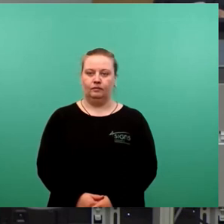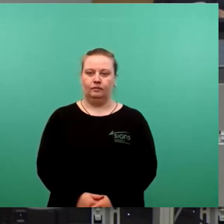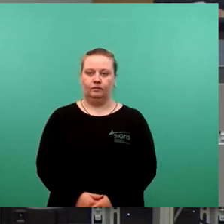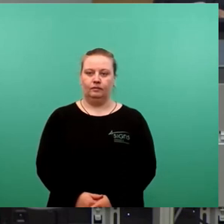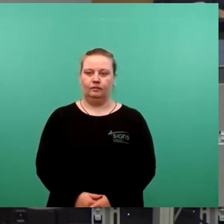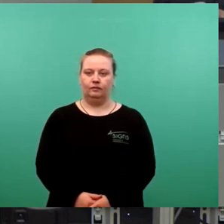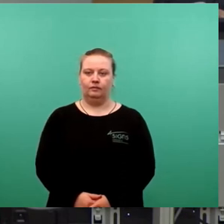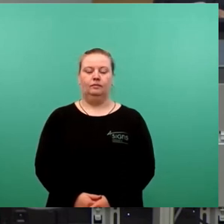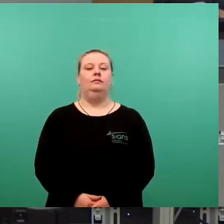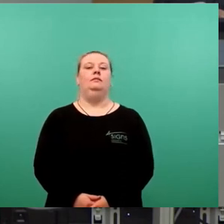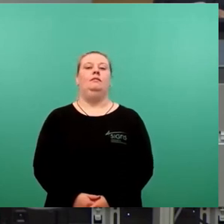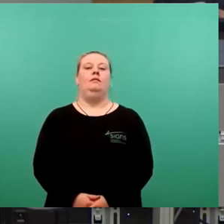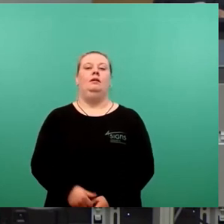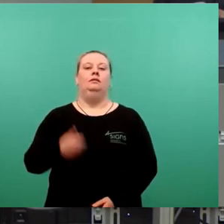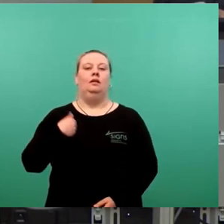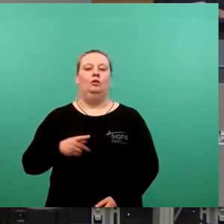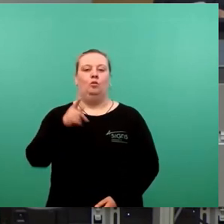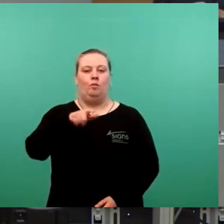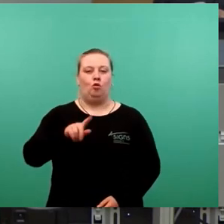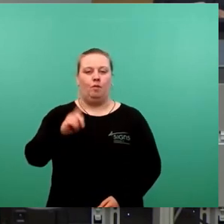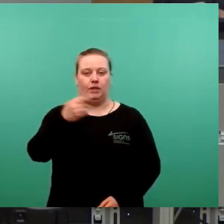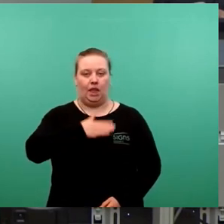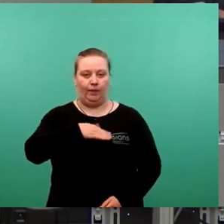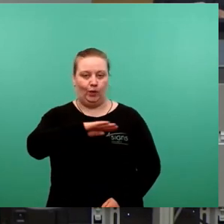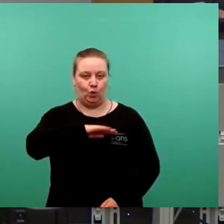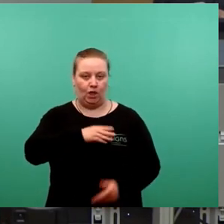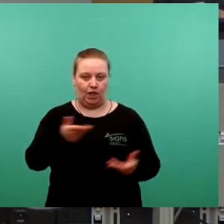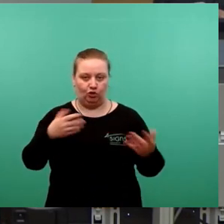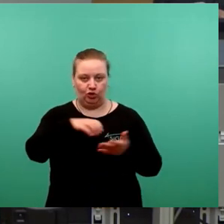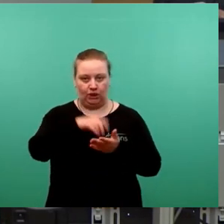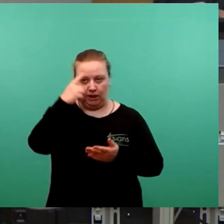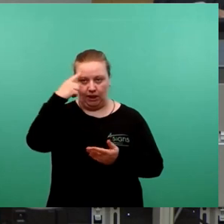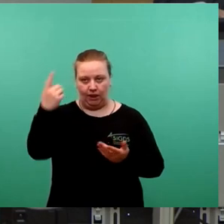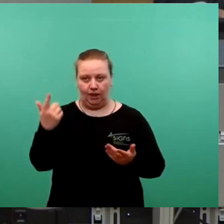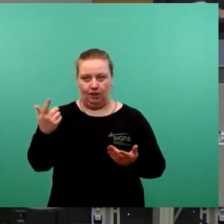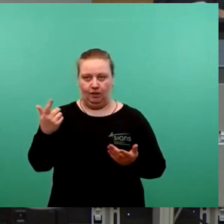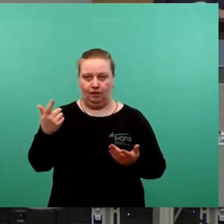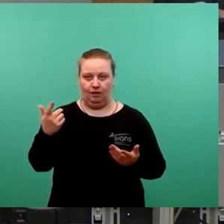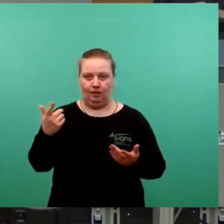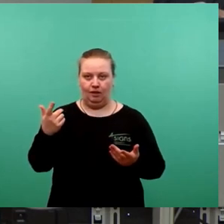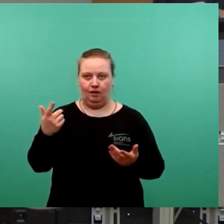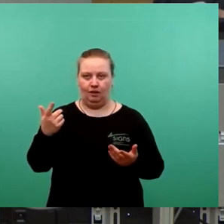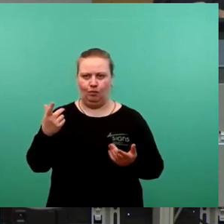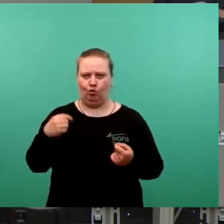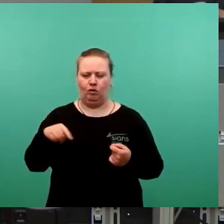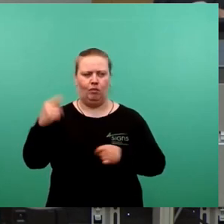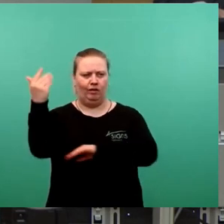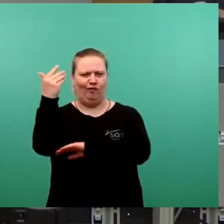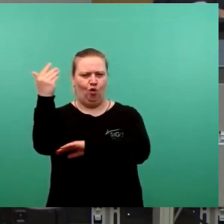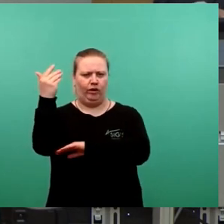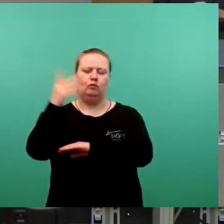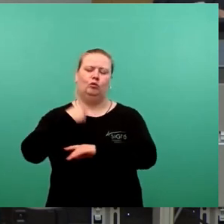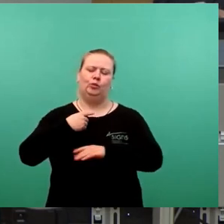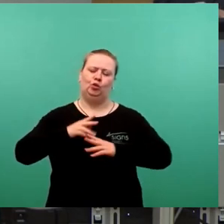Sehr geehrter Herr Oberbürgermeister, werte Kolleginnen, Kollegen, Stadträte. Ich werde jetzt anders als mein Vorredner etwas ruhiger